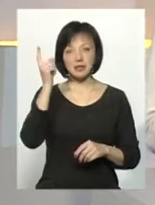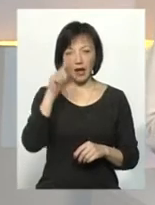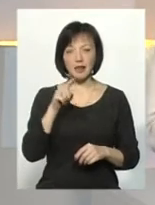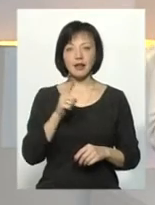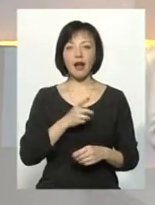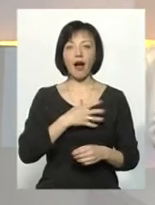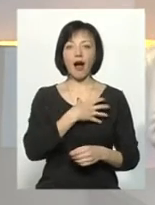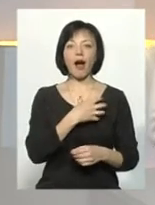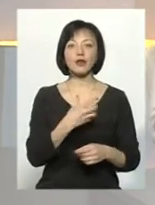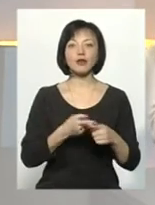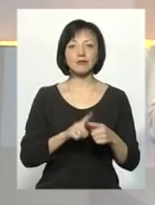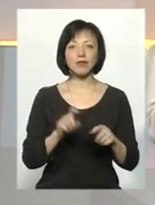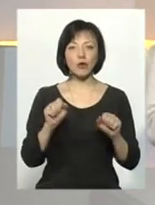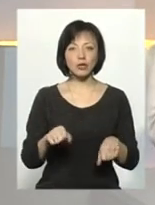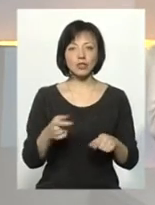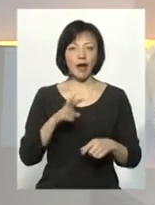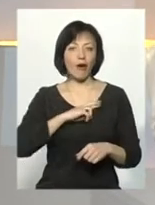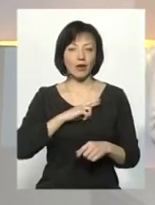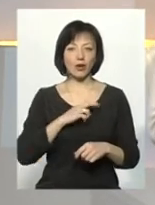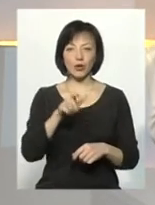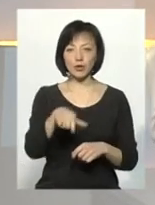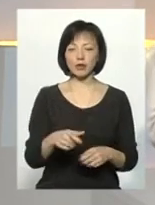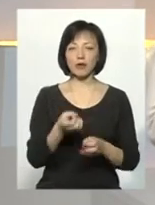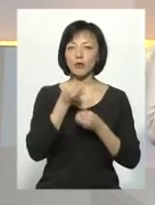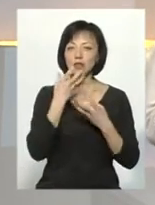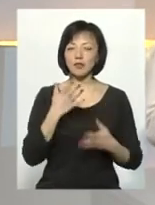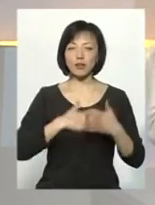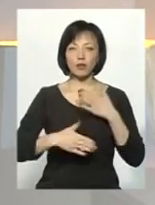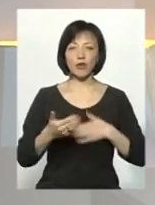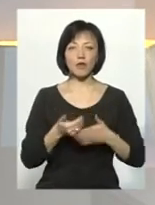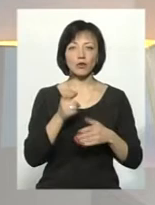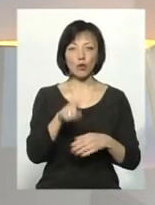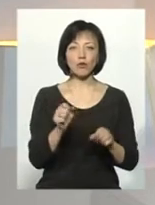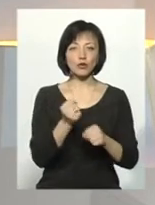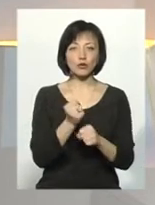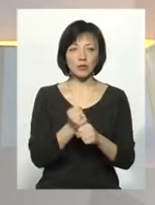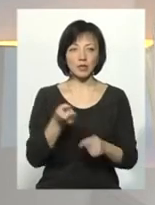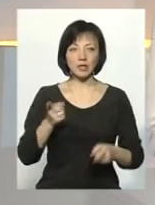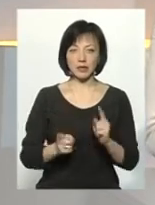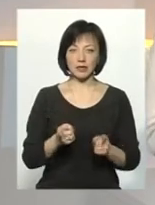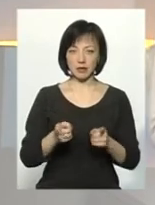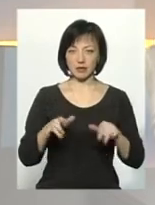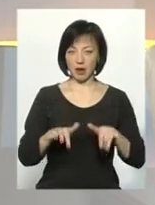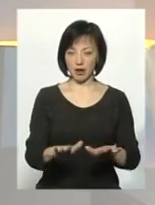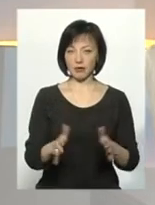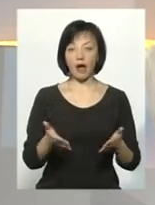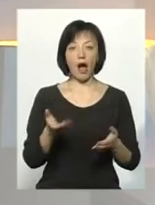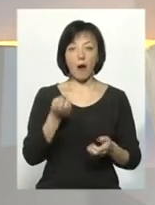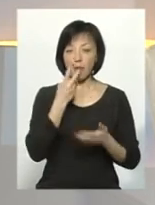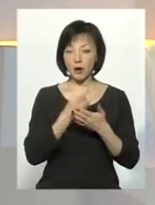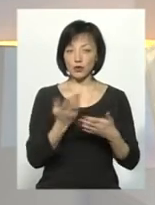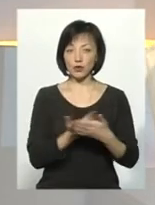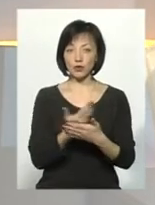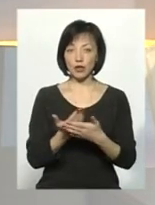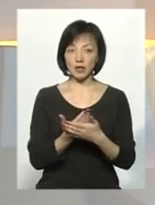він теж такий егоїстичний, тому що людина отримує позитивне, звичайно, задоволення від того, що вона може щось зробити, дійсно, реальні справи. Як ми бачили у